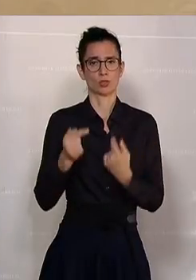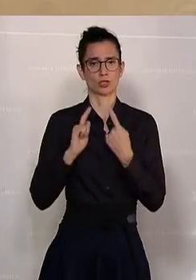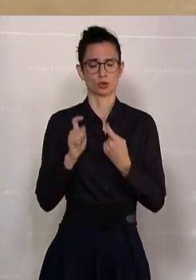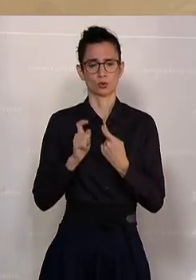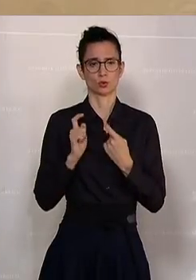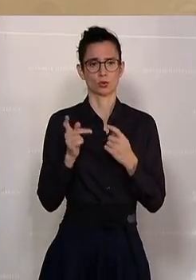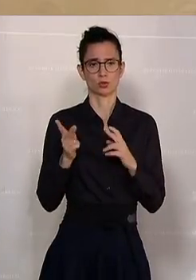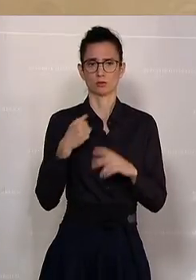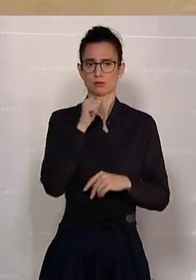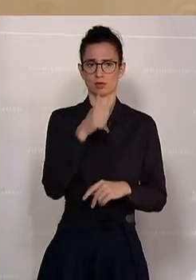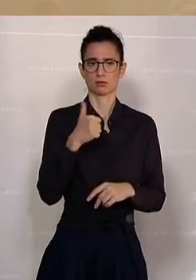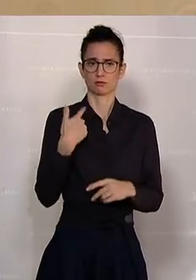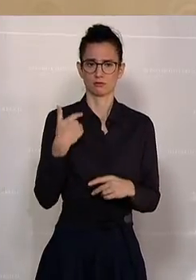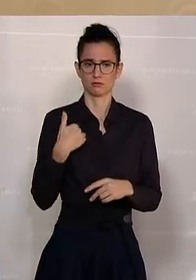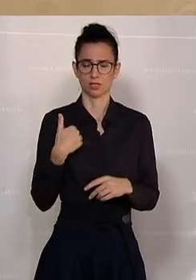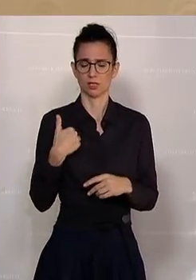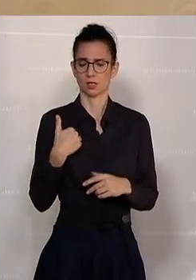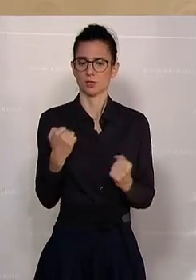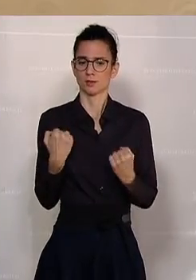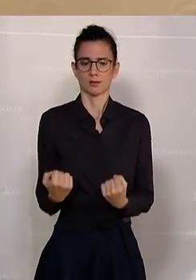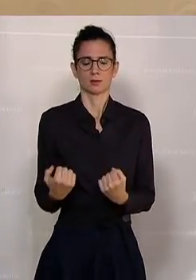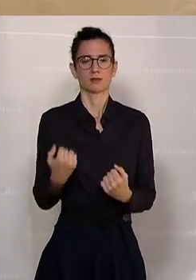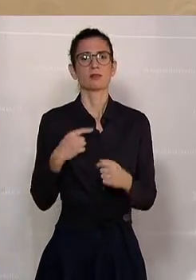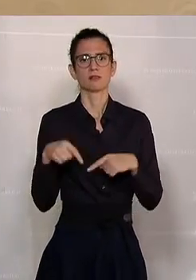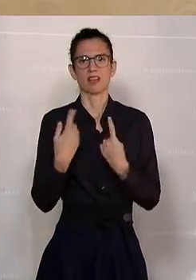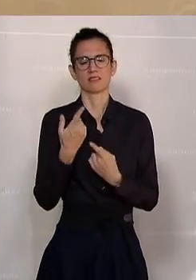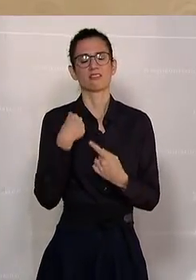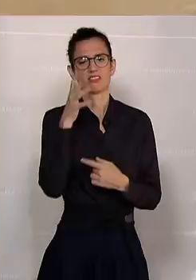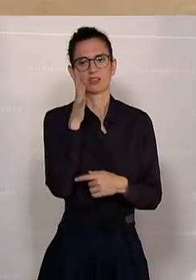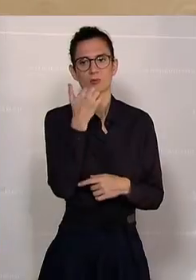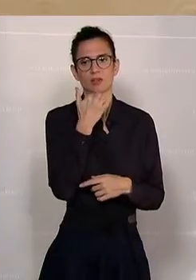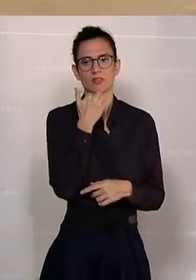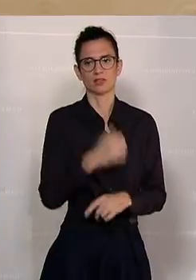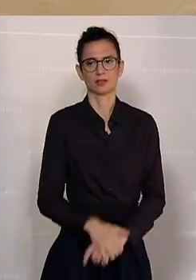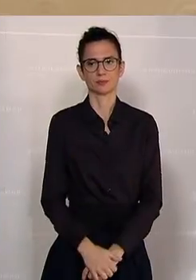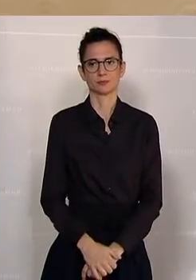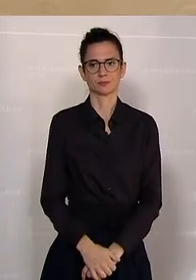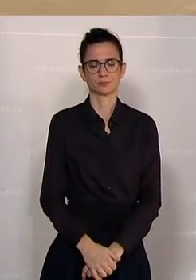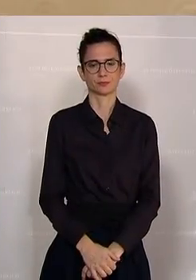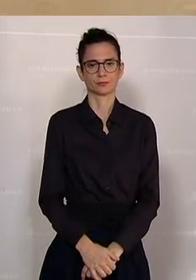standhält, dann wird es persönlich. Aber bei diesem Spiel machen wir sicher nicht mit.